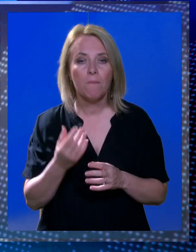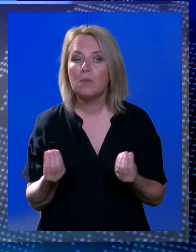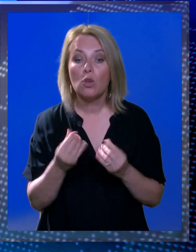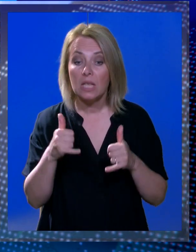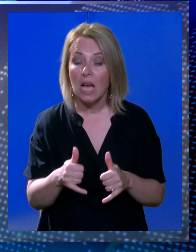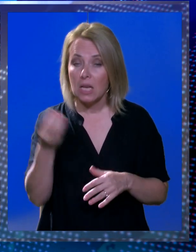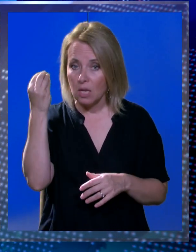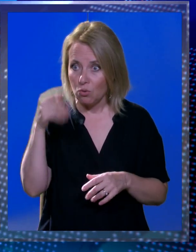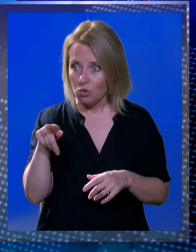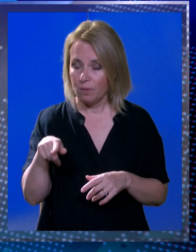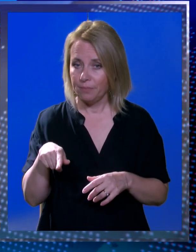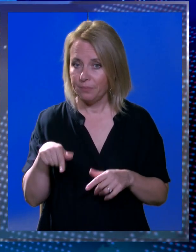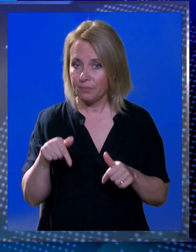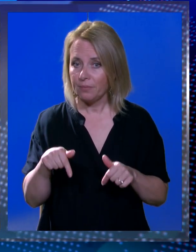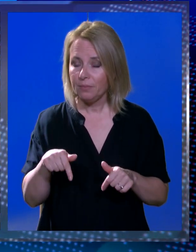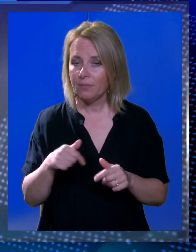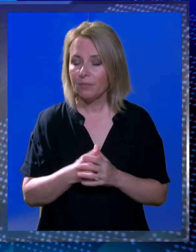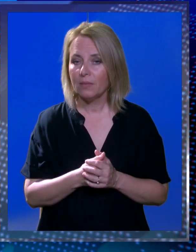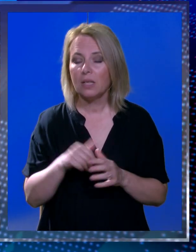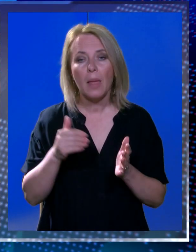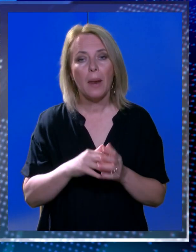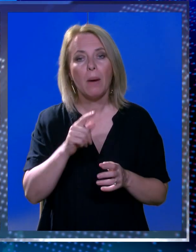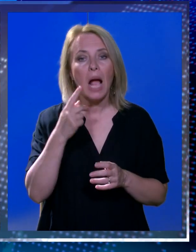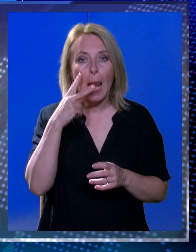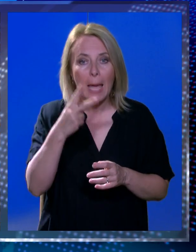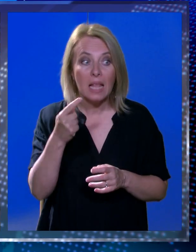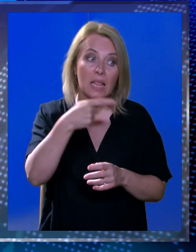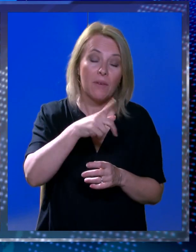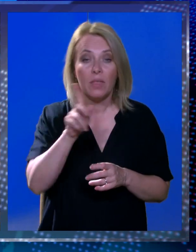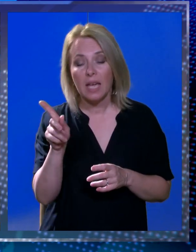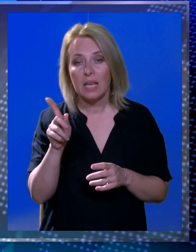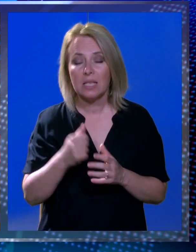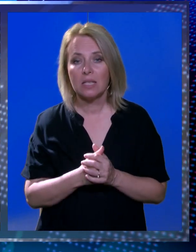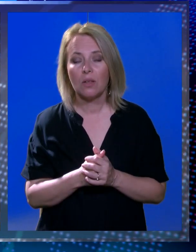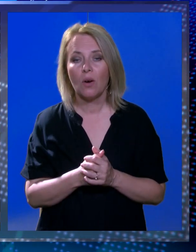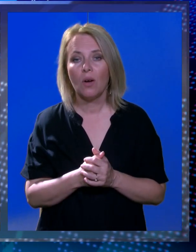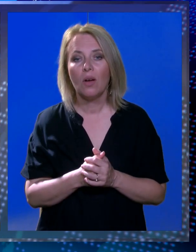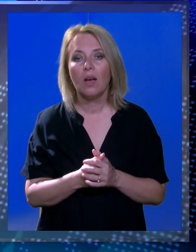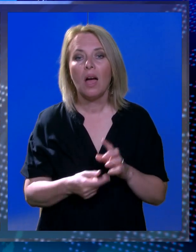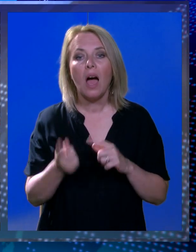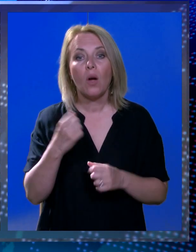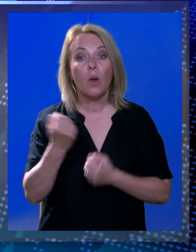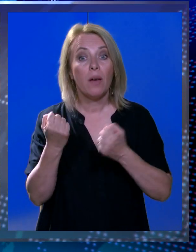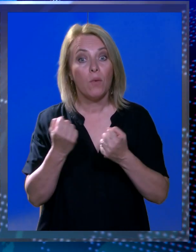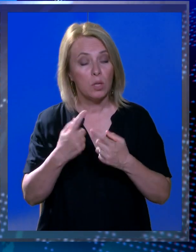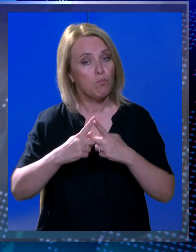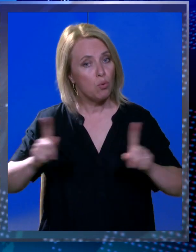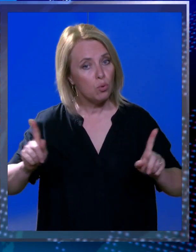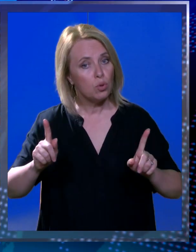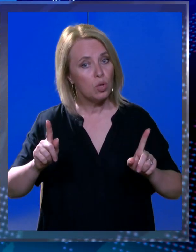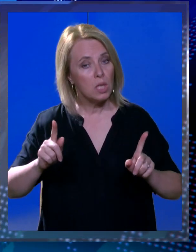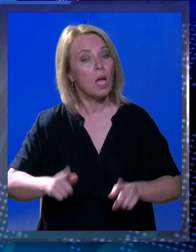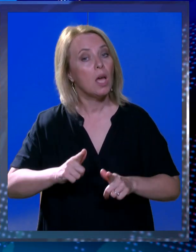ti novo naučio ovdje danas? Da progledati lijevo desno i da ako nas vozaš